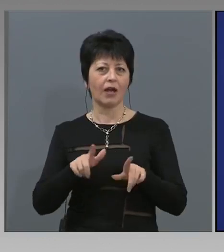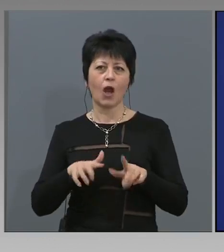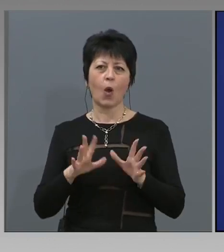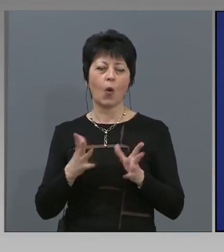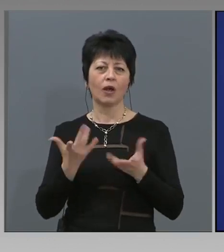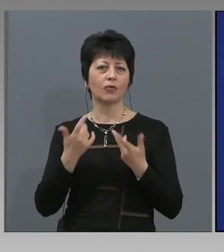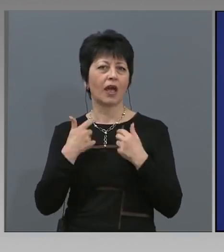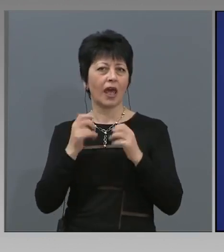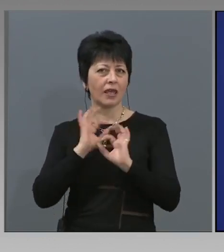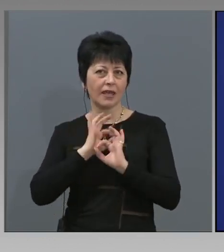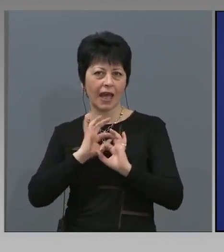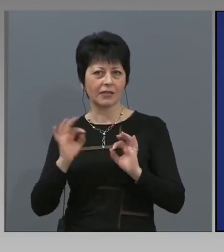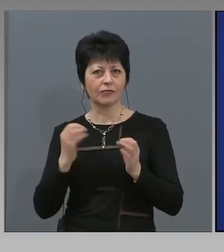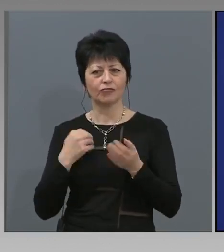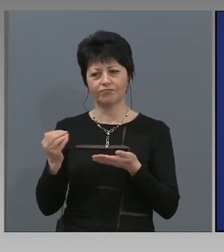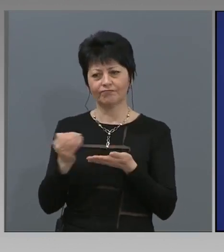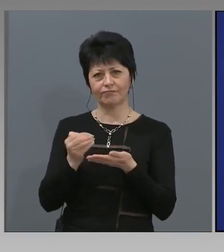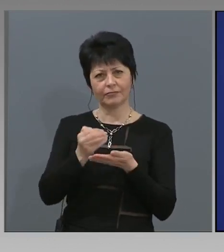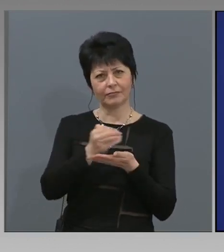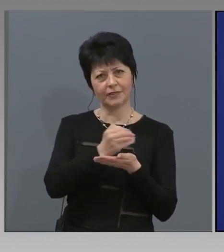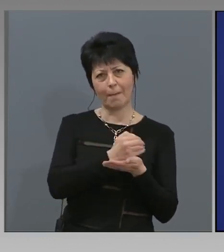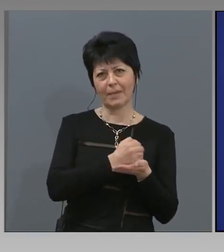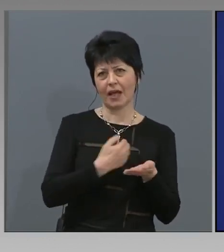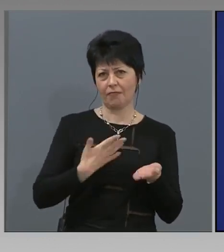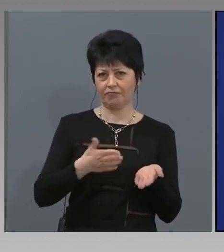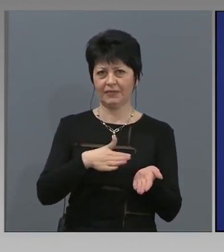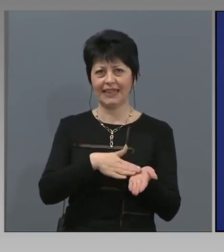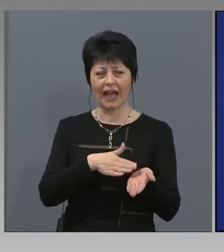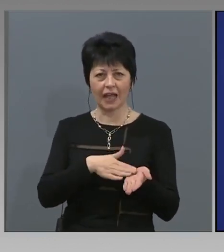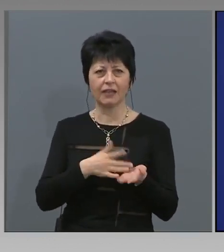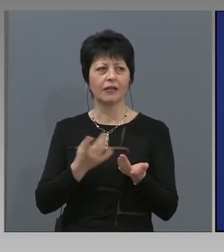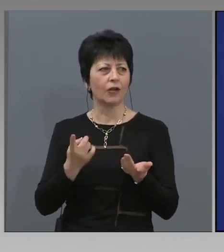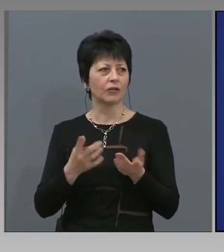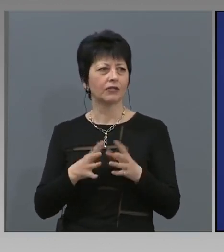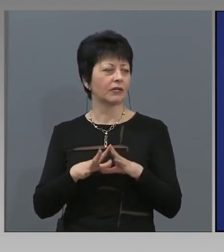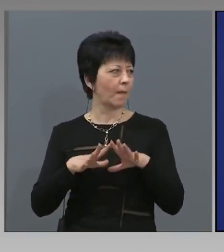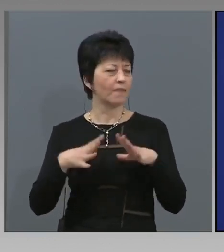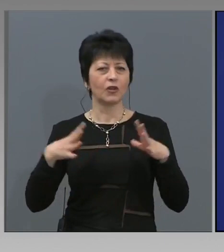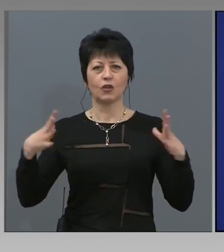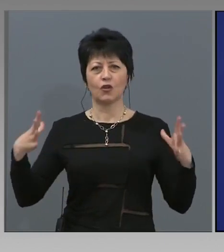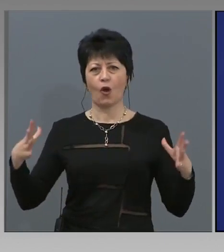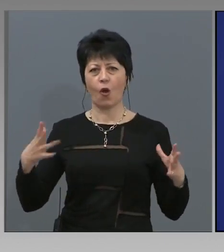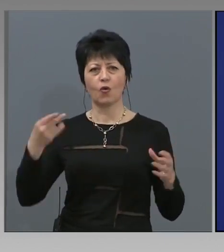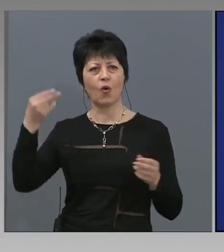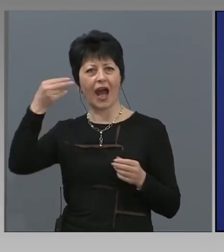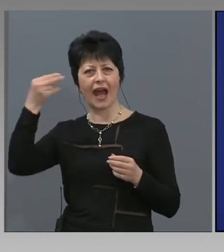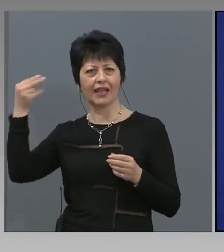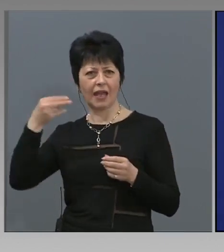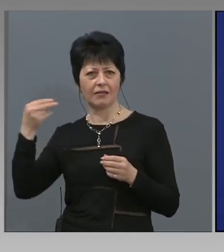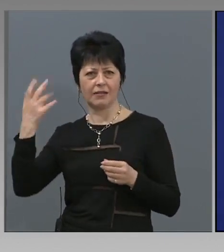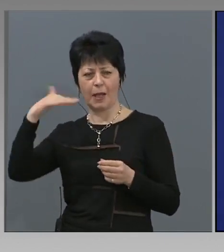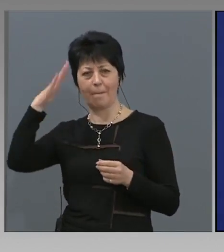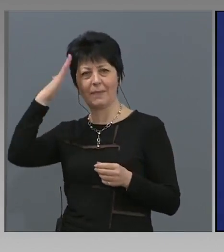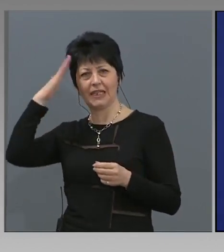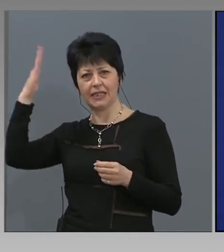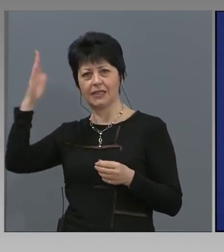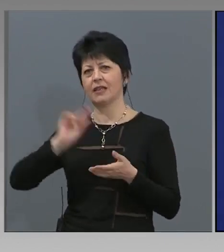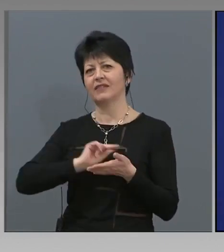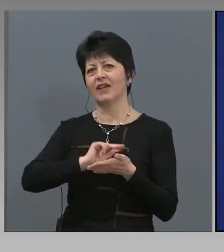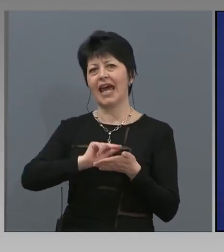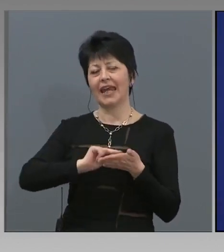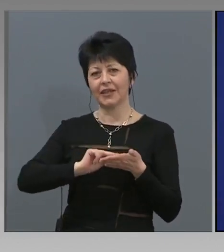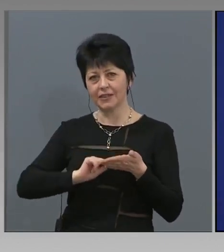както стана ясно, събира данни от множество агенции, министерства, регистри